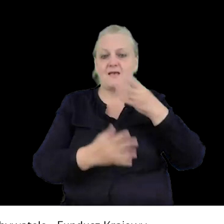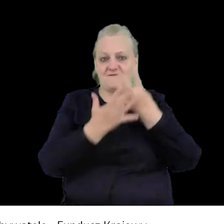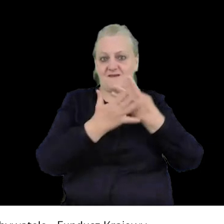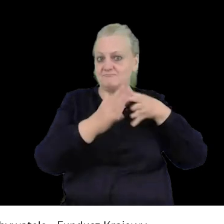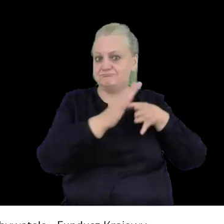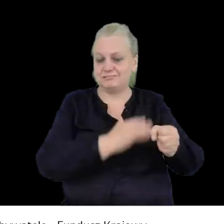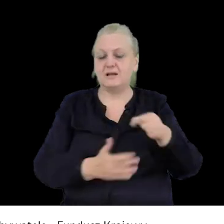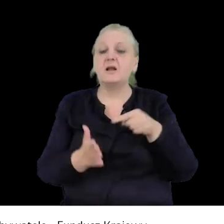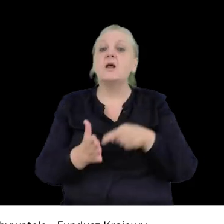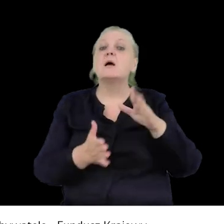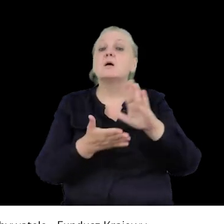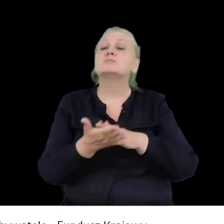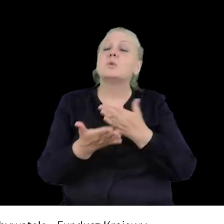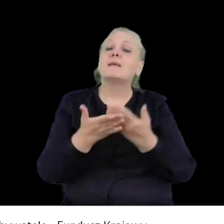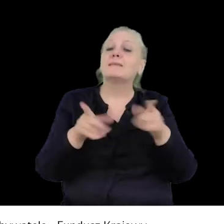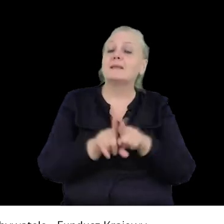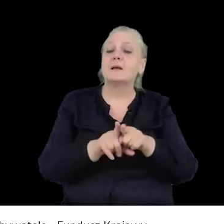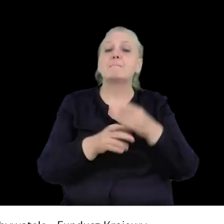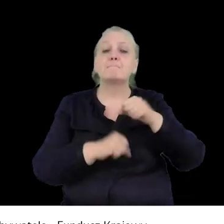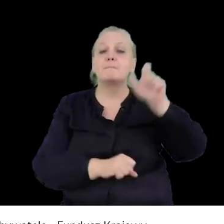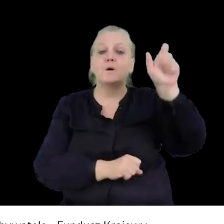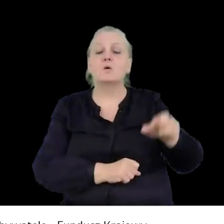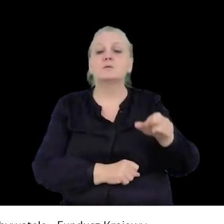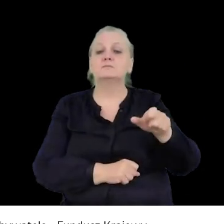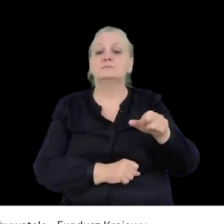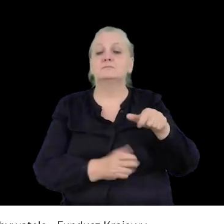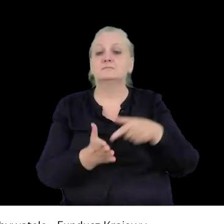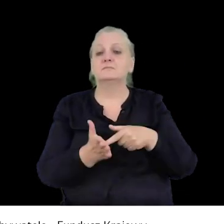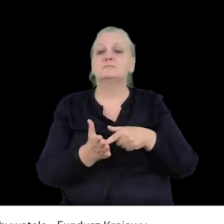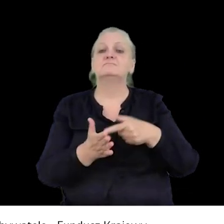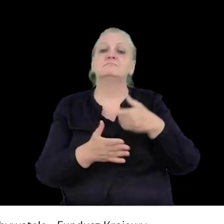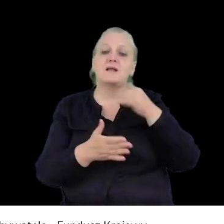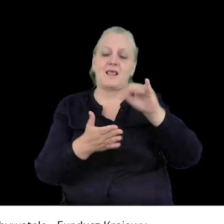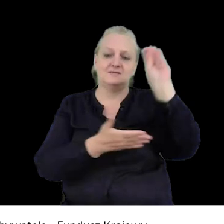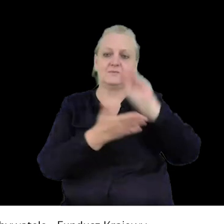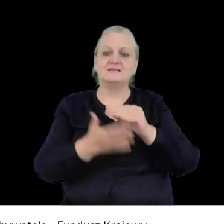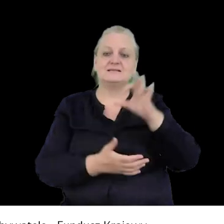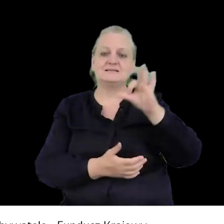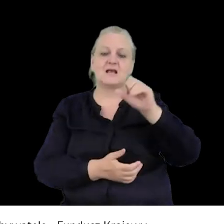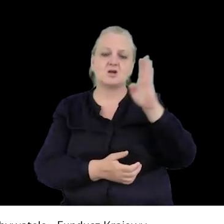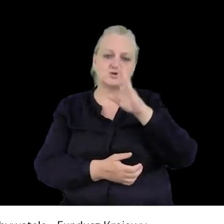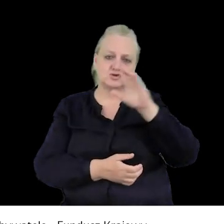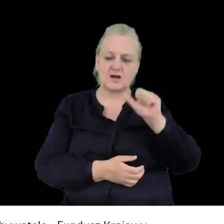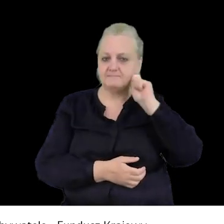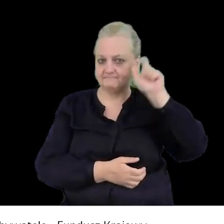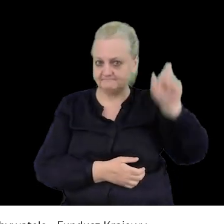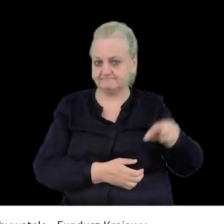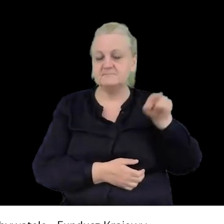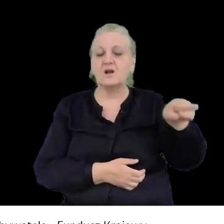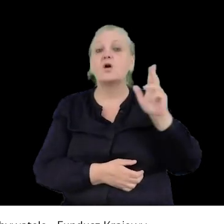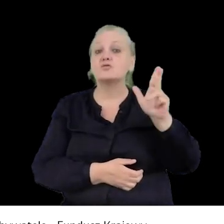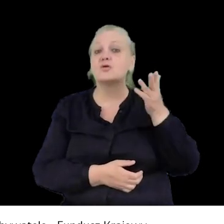Takim przypadkiem też jest na przykład bohaterka naszego maratonu pisania listów z zeszłego roku, Sasza, która właśnie